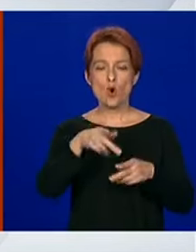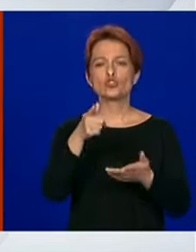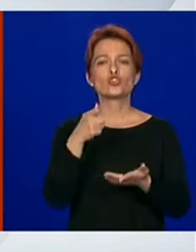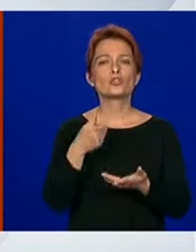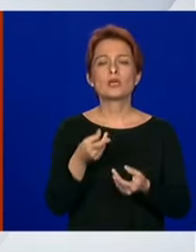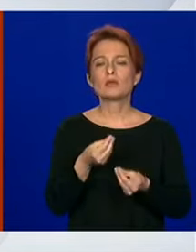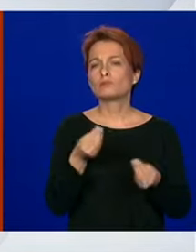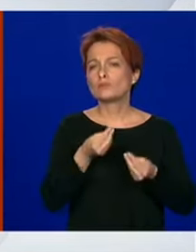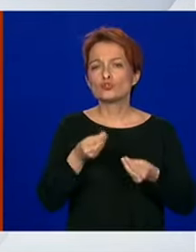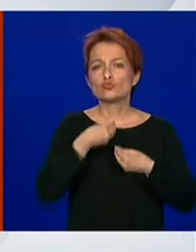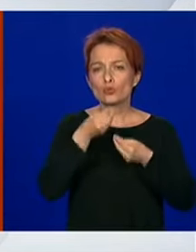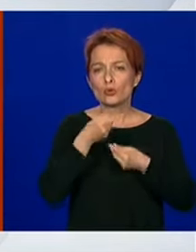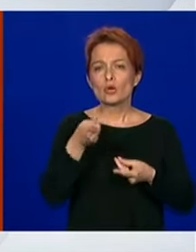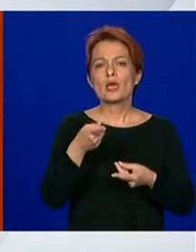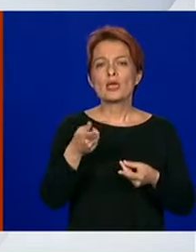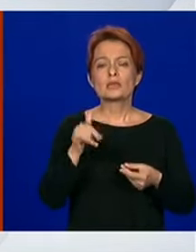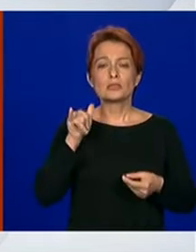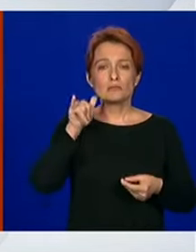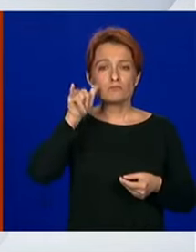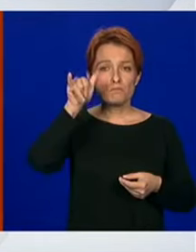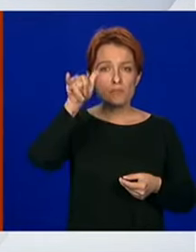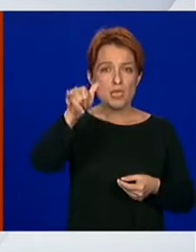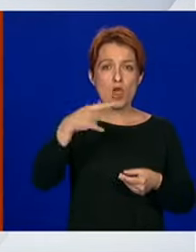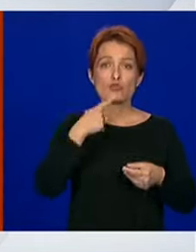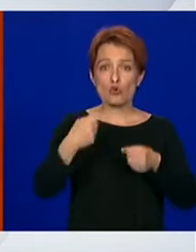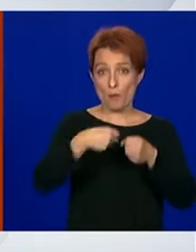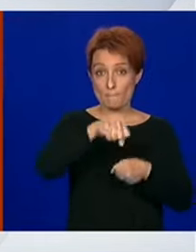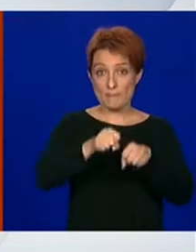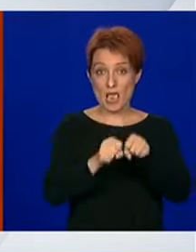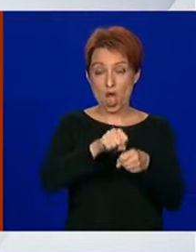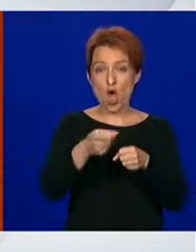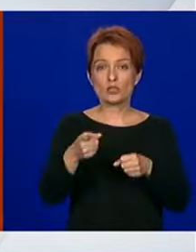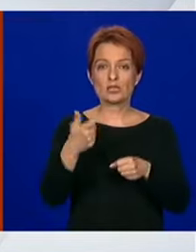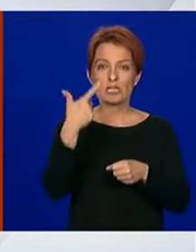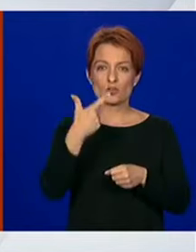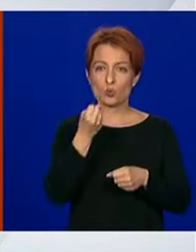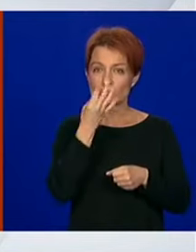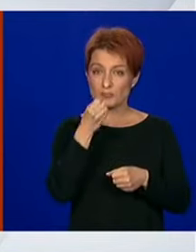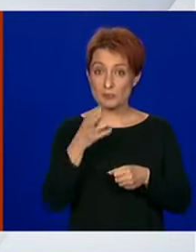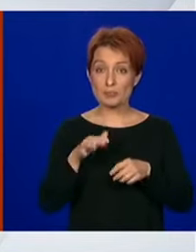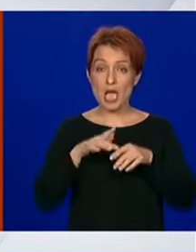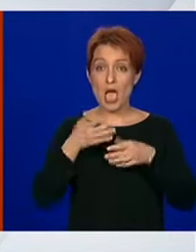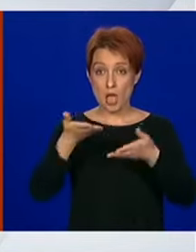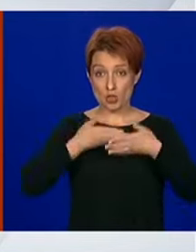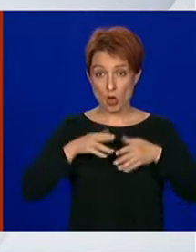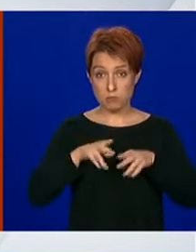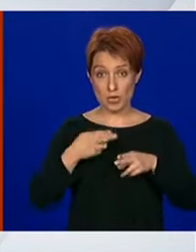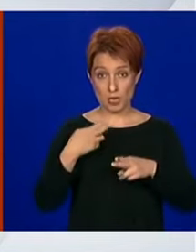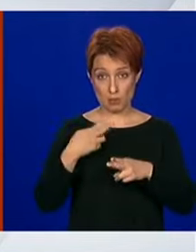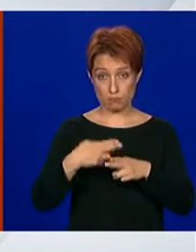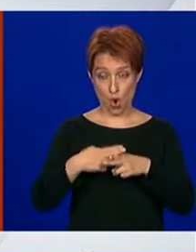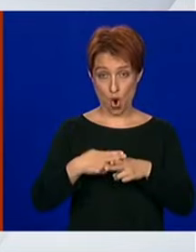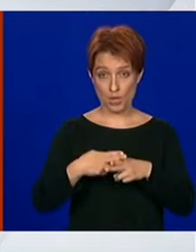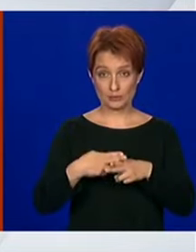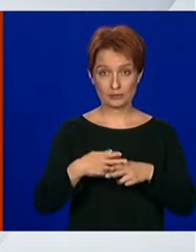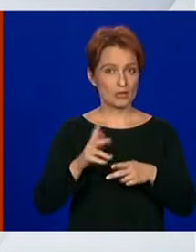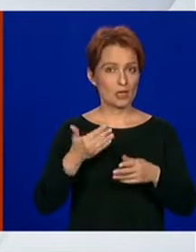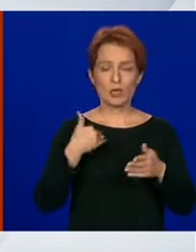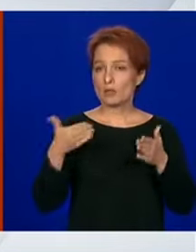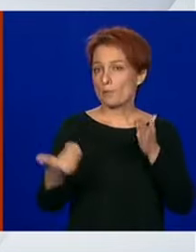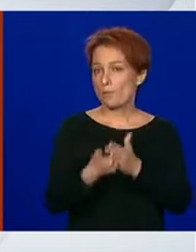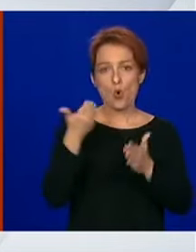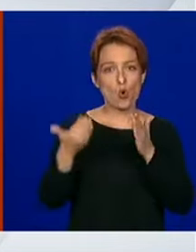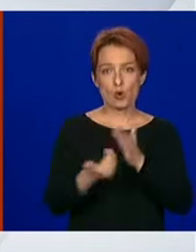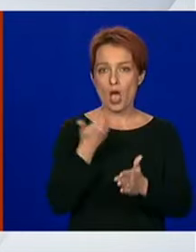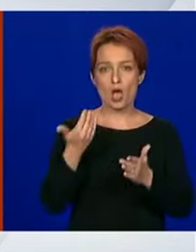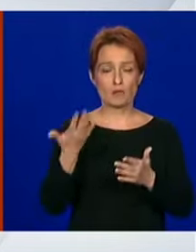jesu li zaraženi piloti na tom letu drugog svibnja mislim da nema potrebe da ponavljam ono što sam rekao malo